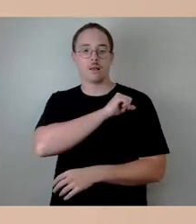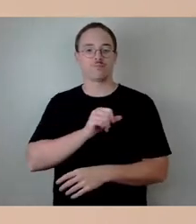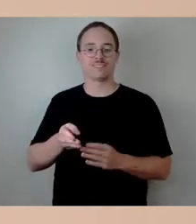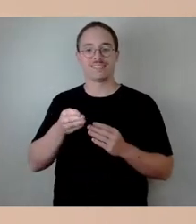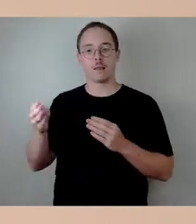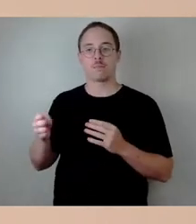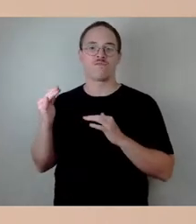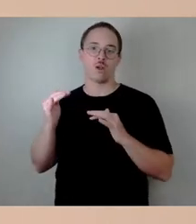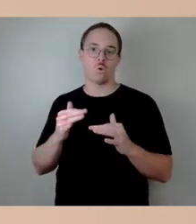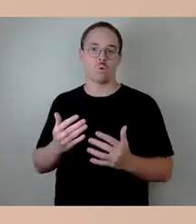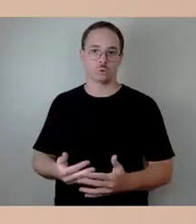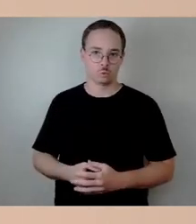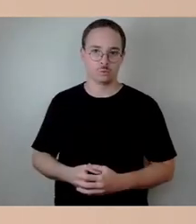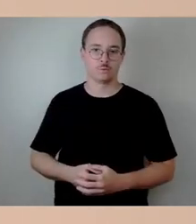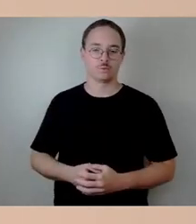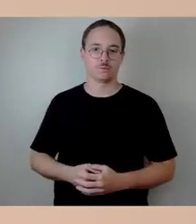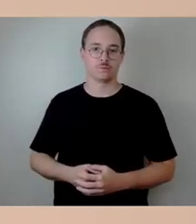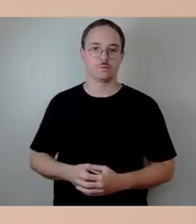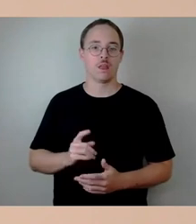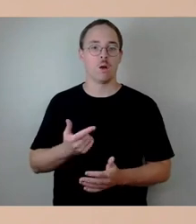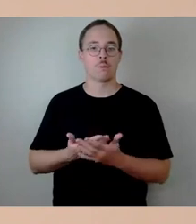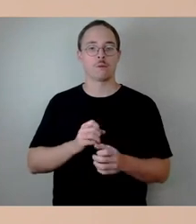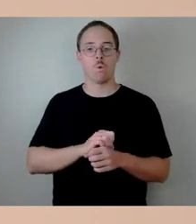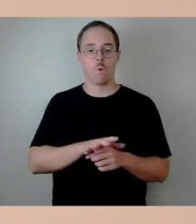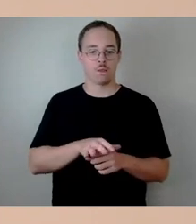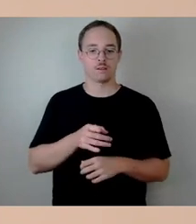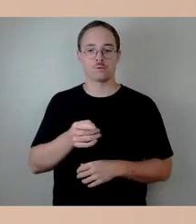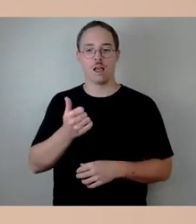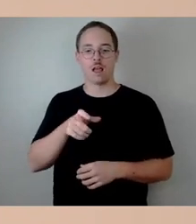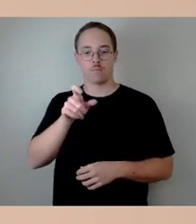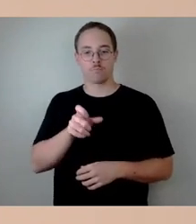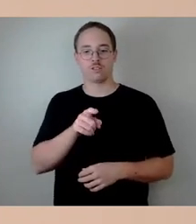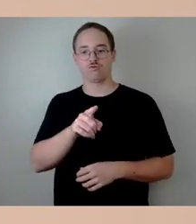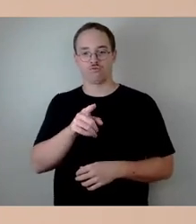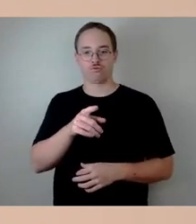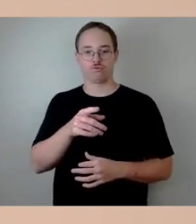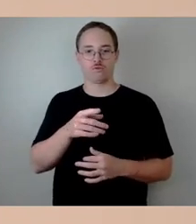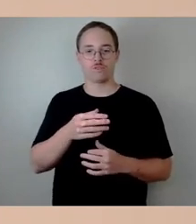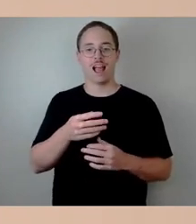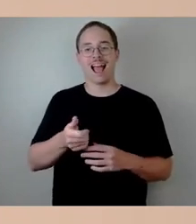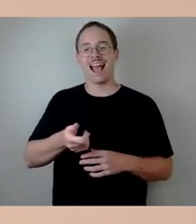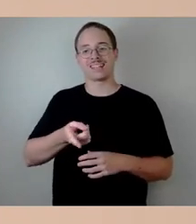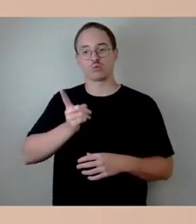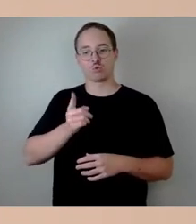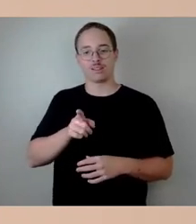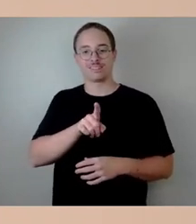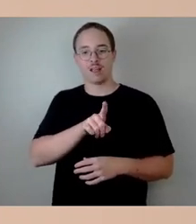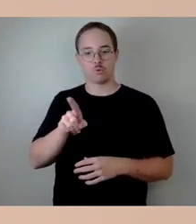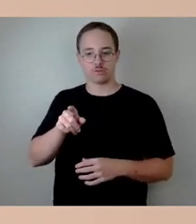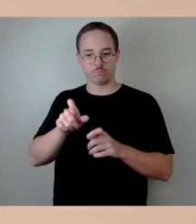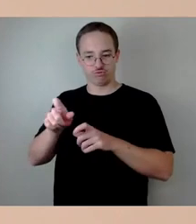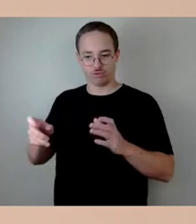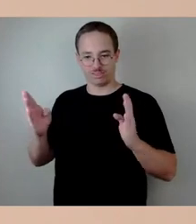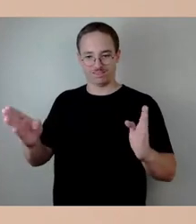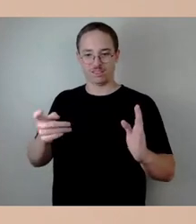Mensch auf 100.000 Impfungen Nebenwirkungen hat und aufgrund der